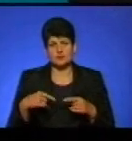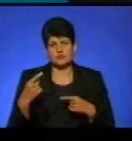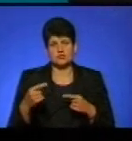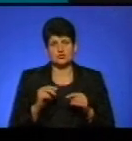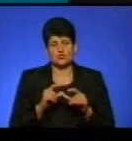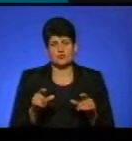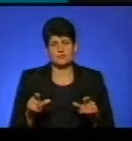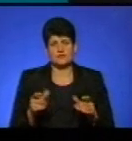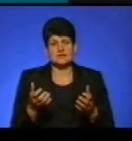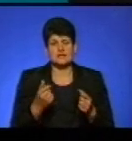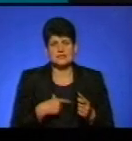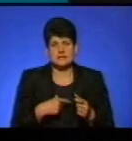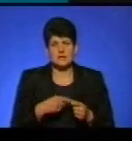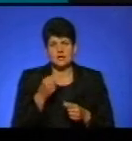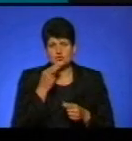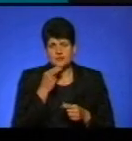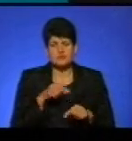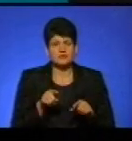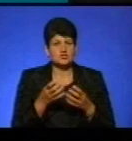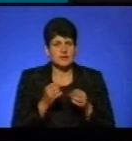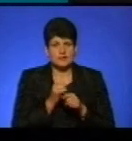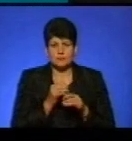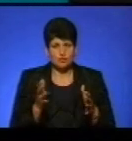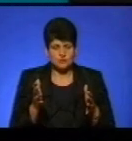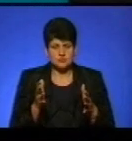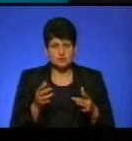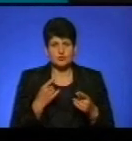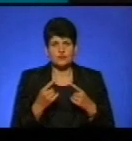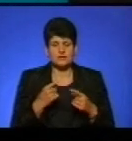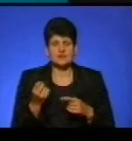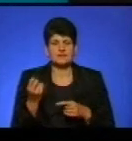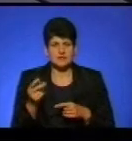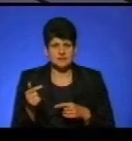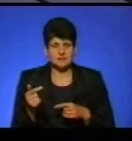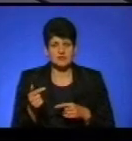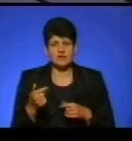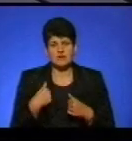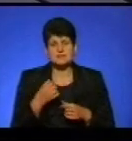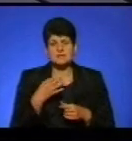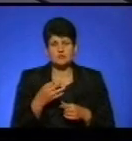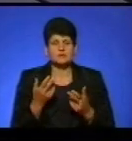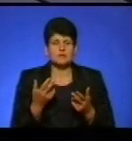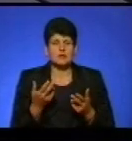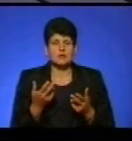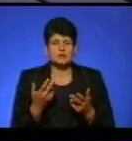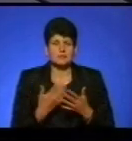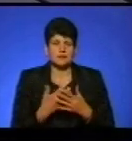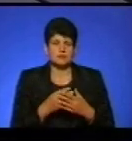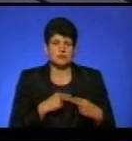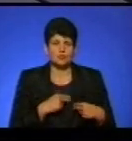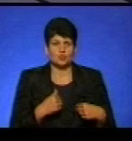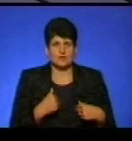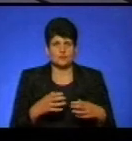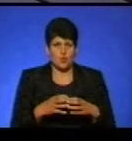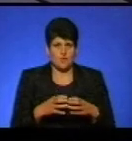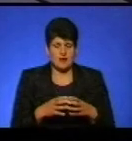Взяти на себе харчування ви також ще не можете, якщо ми говоримо навіть 12 гривень. Я вам скажу так, якщо, наприклад, батьки працюють в нас в громаді,